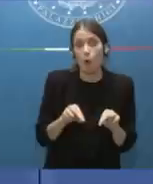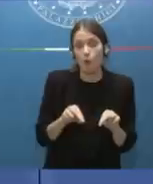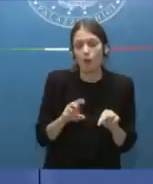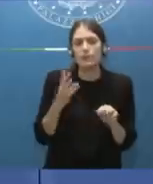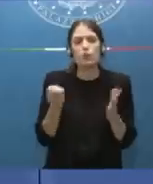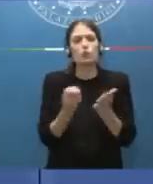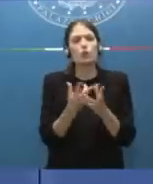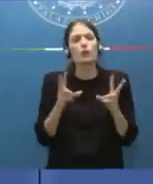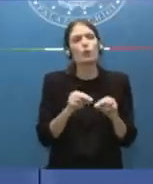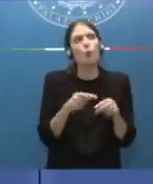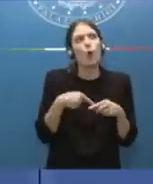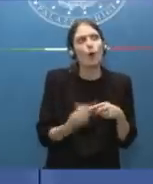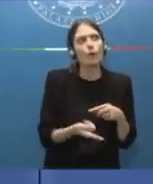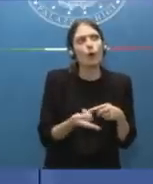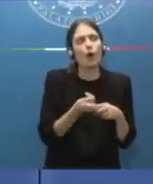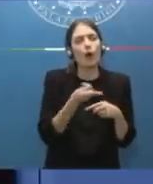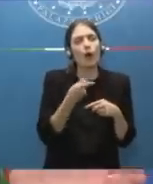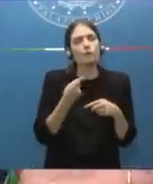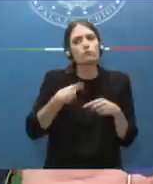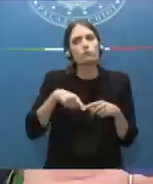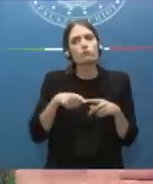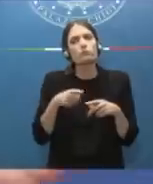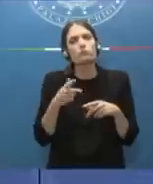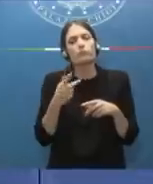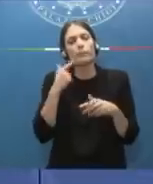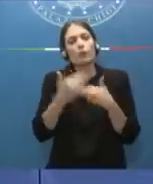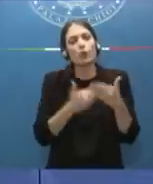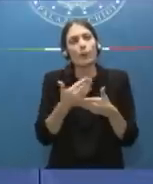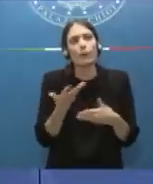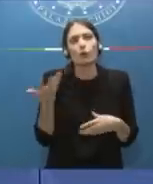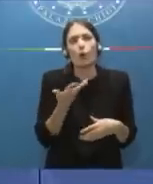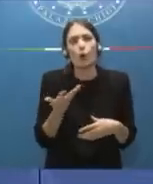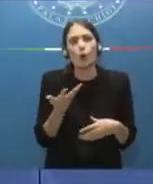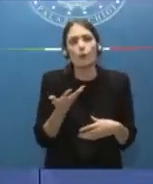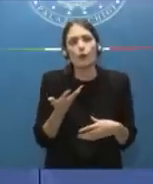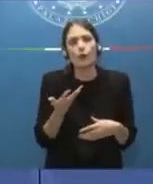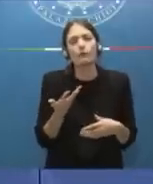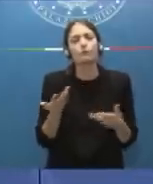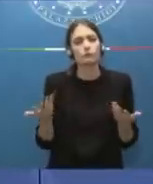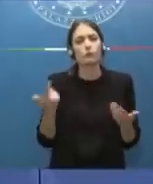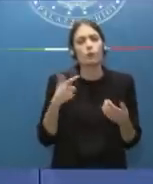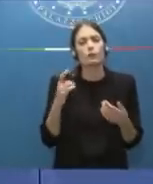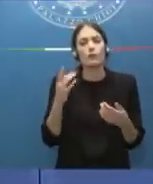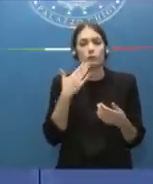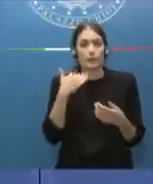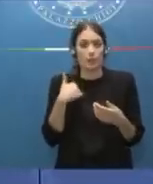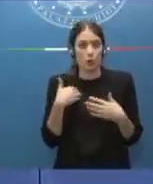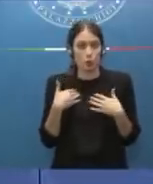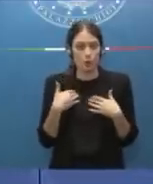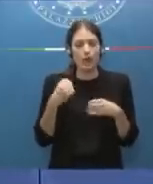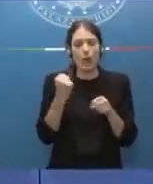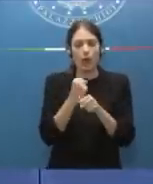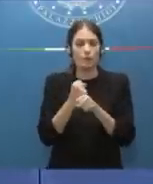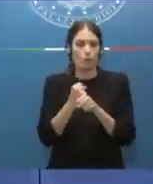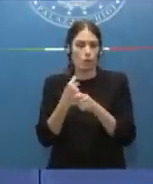accadere ancora, ovviamente, che come si può eventualmente ancora migliorare, perché così, secondo me, bisogna operare. Ma